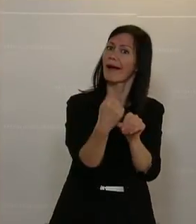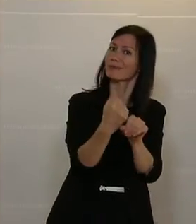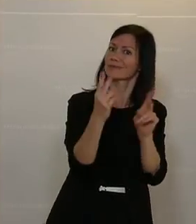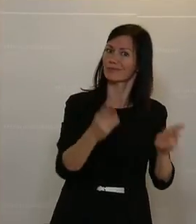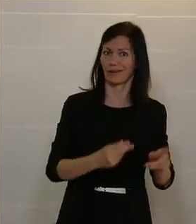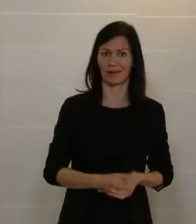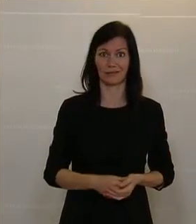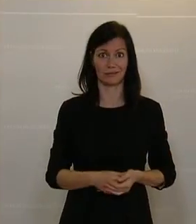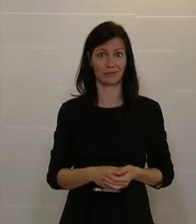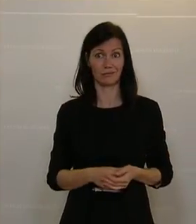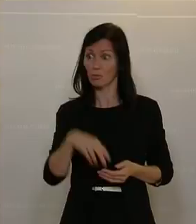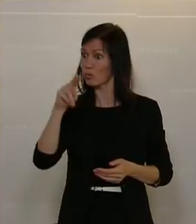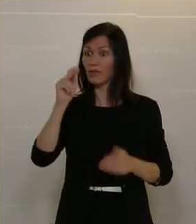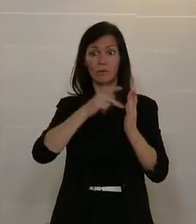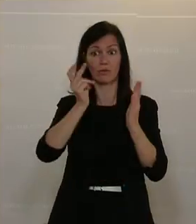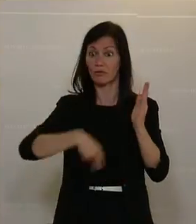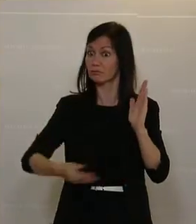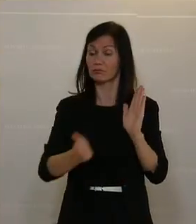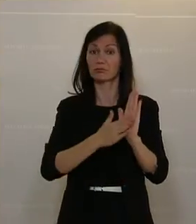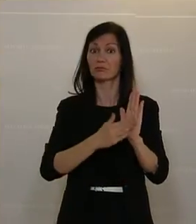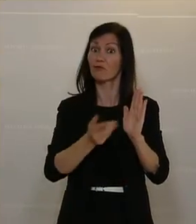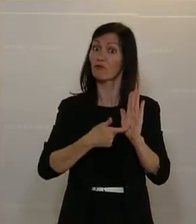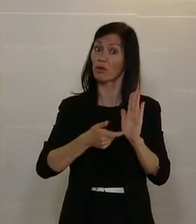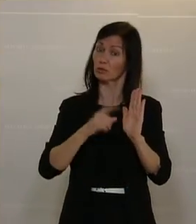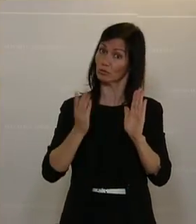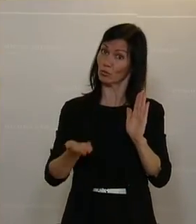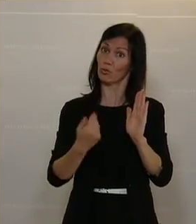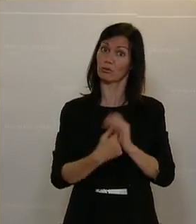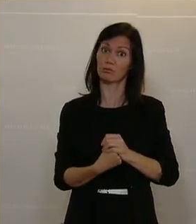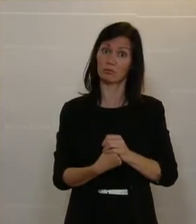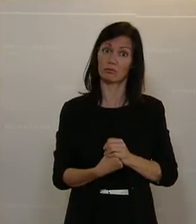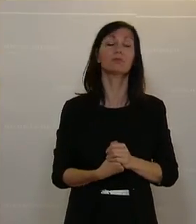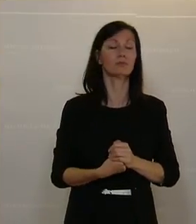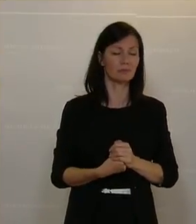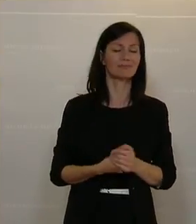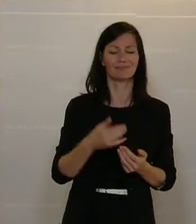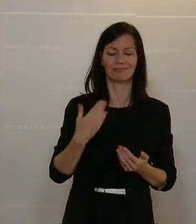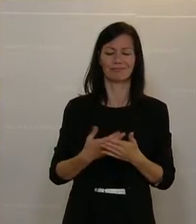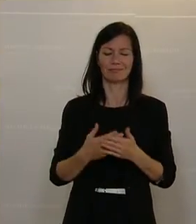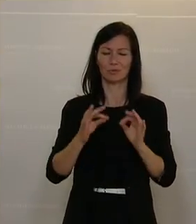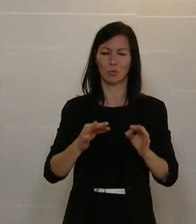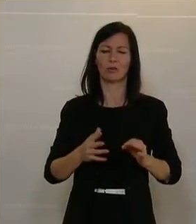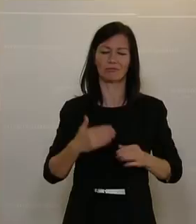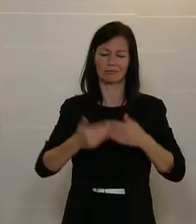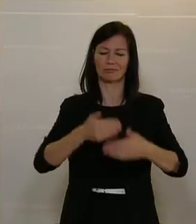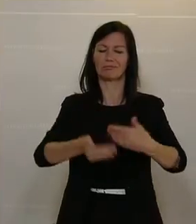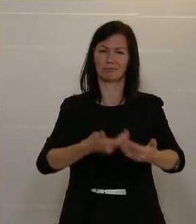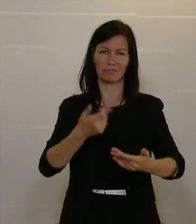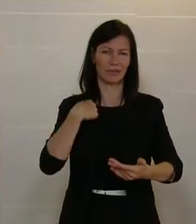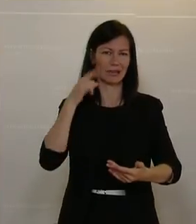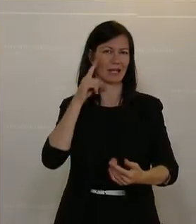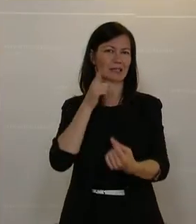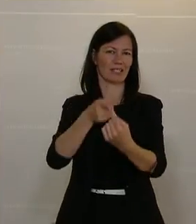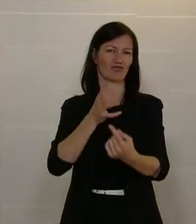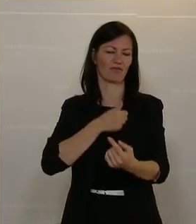Sinne der UN-Konvention. Und wie gesagt, also ich glaube, da sind wir auf einem sehr, sehr guten Weg. Ich möchte die Gelegenheit aber